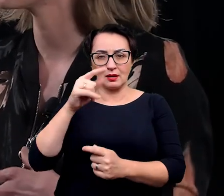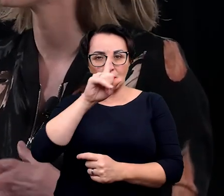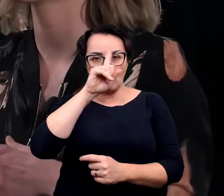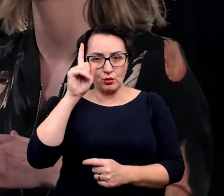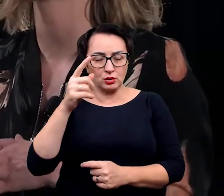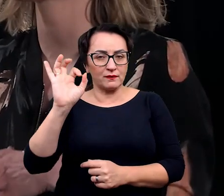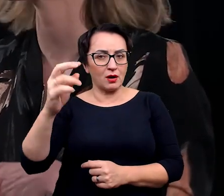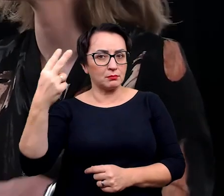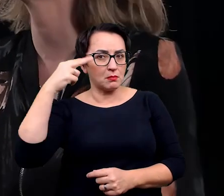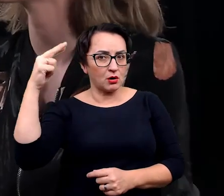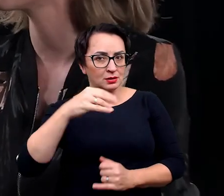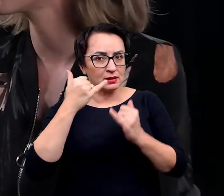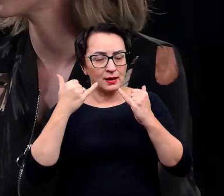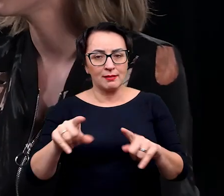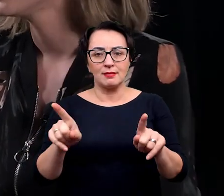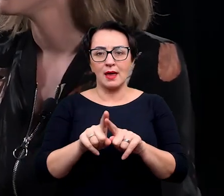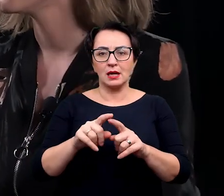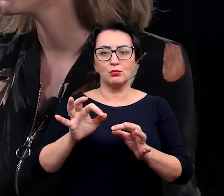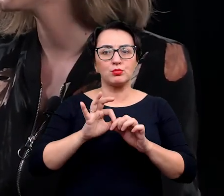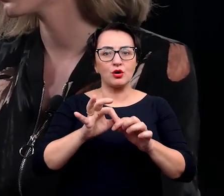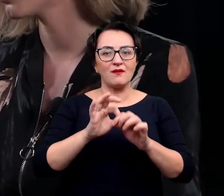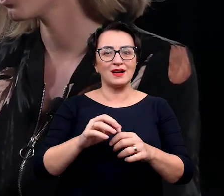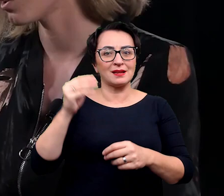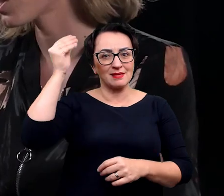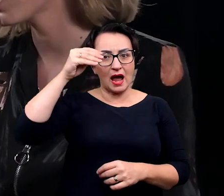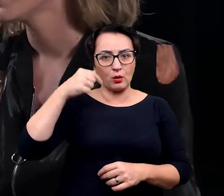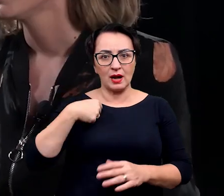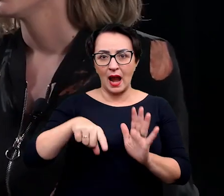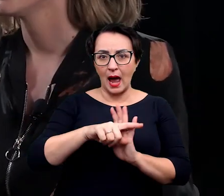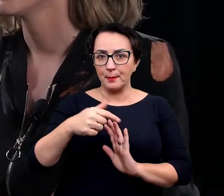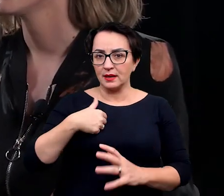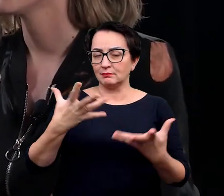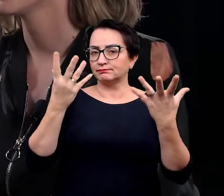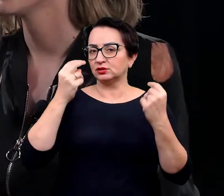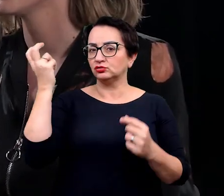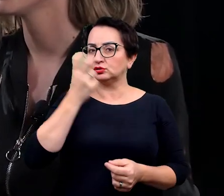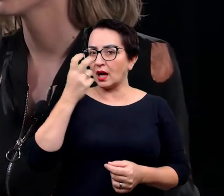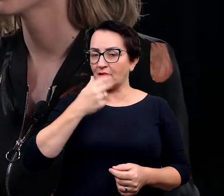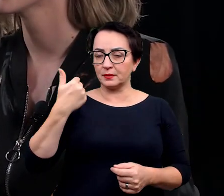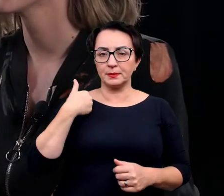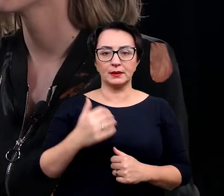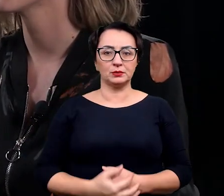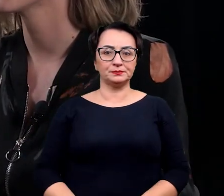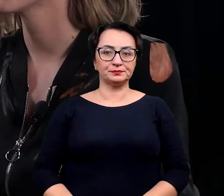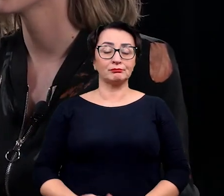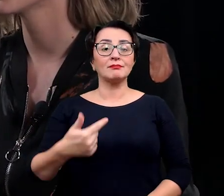poglądami, z innym sposobem też prowadzenia nauki, było niezwykle odkrywcze. I ja